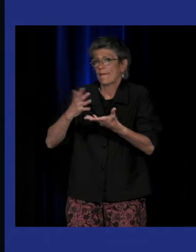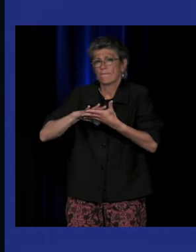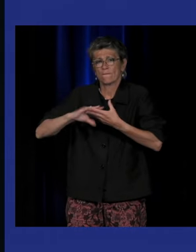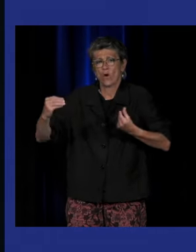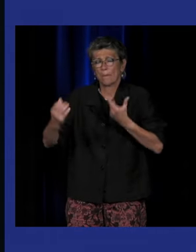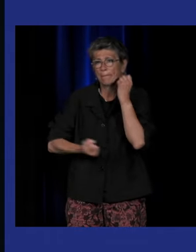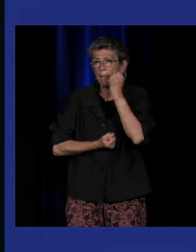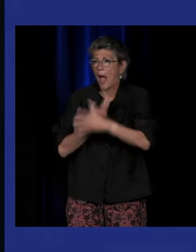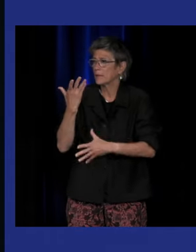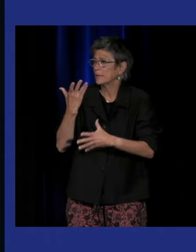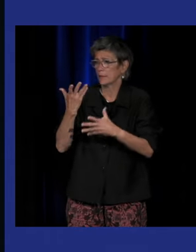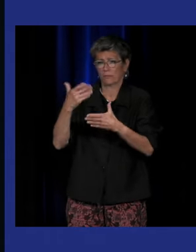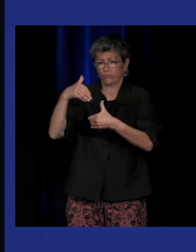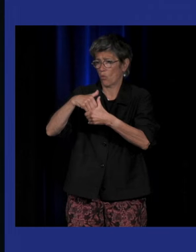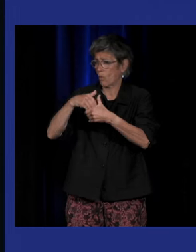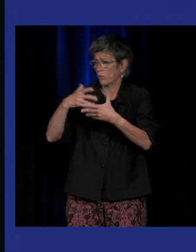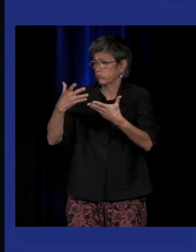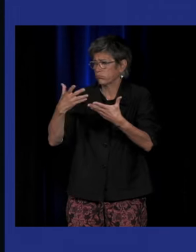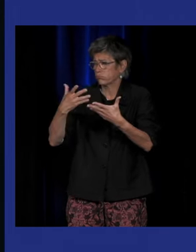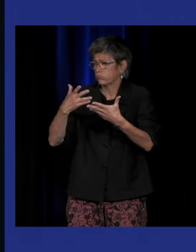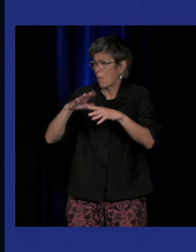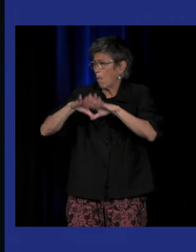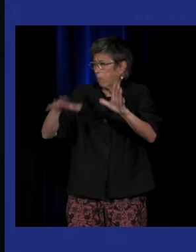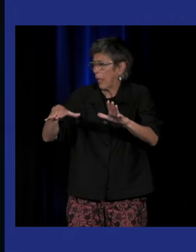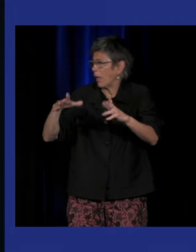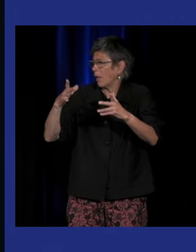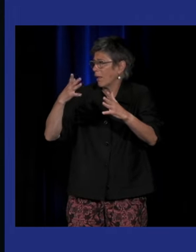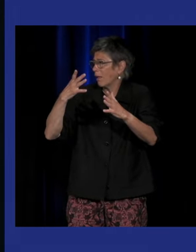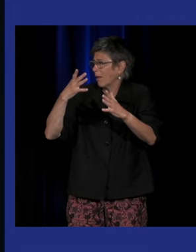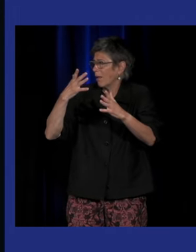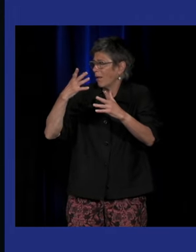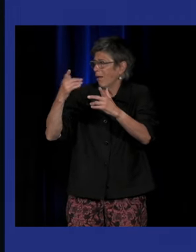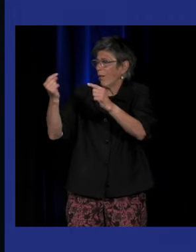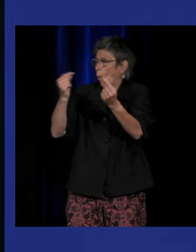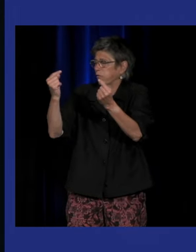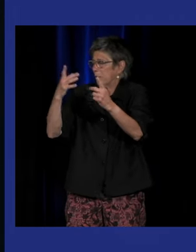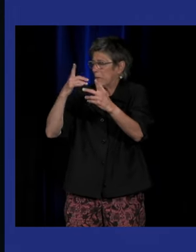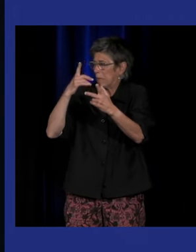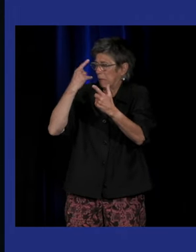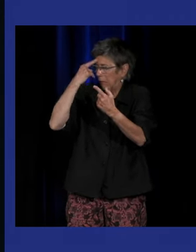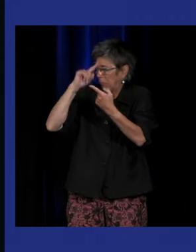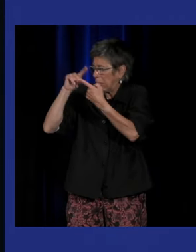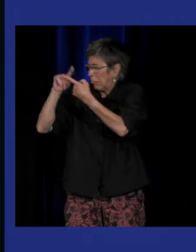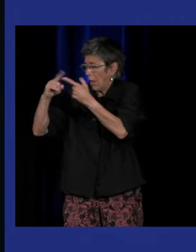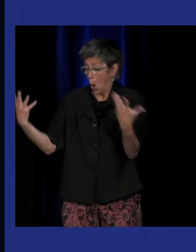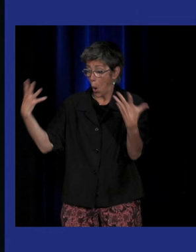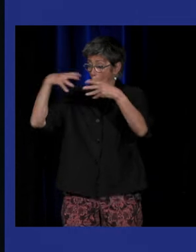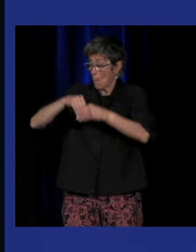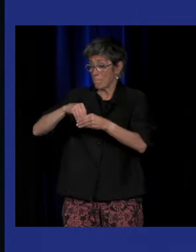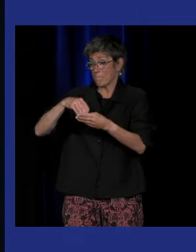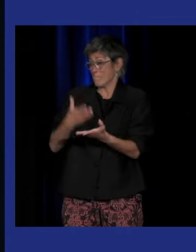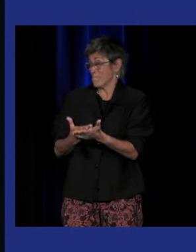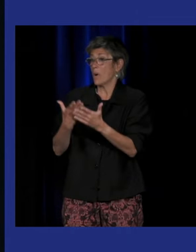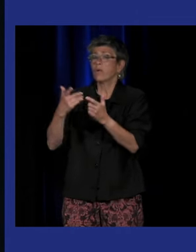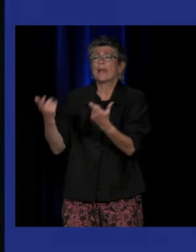qui synthétise en elle-même beaucoup de questions qui ont à voir avec ces conflits dans l'éducation des enfants sourds